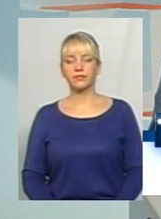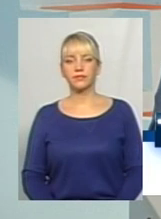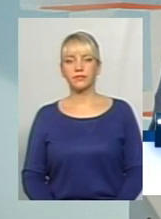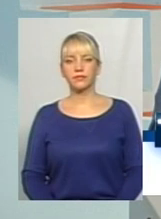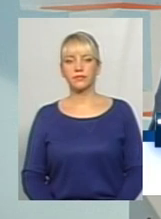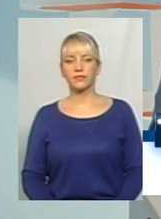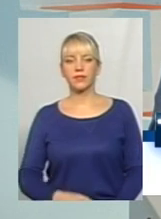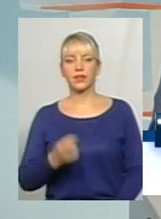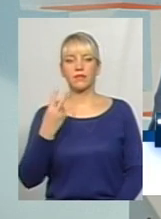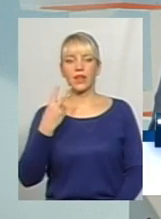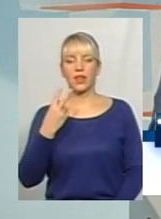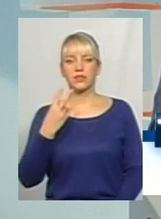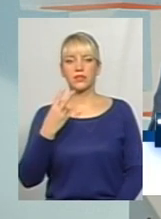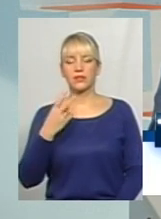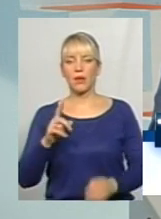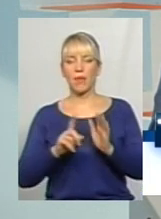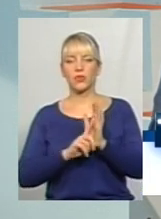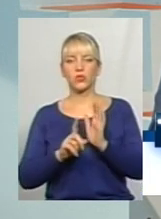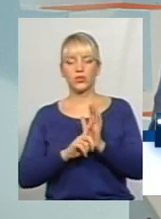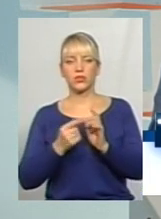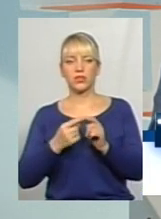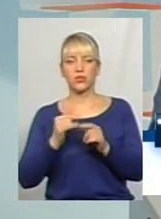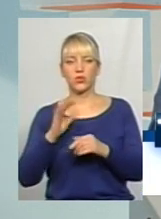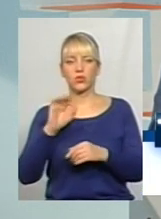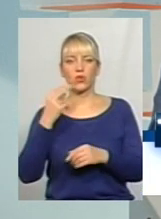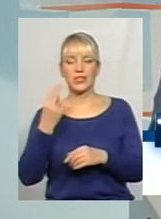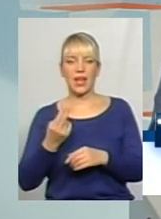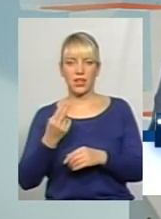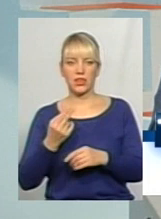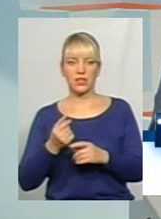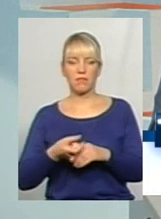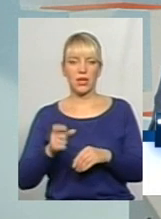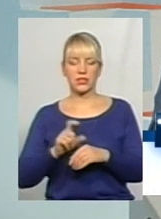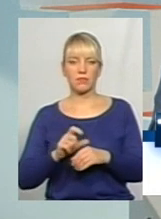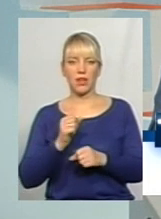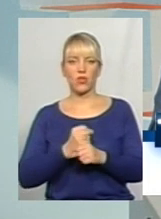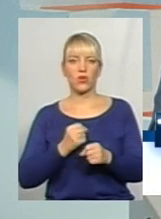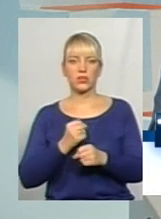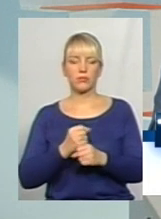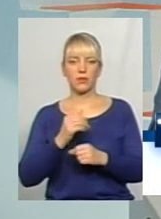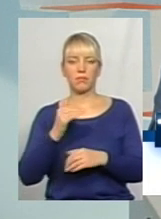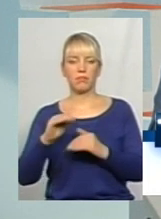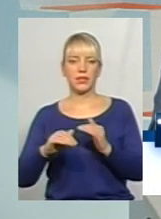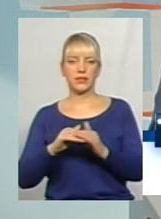12-й маршрут на сьогоднішній день є соціальний маршрут. І максимально розроблений під